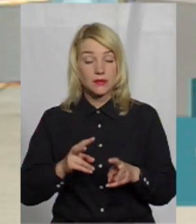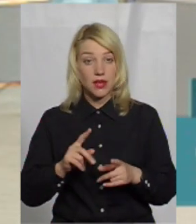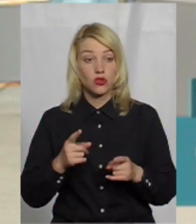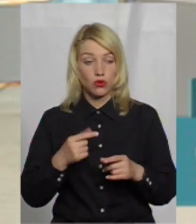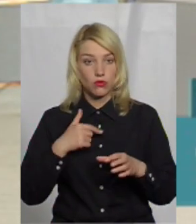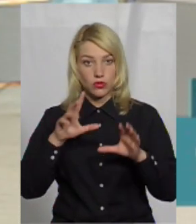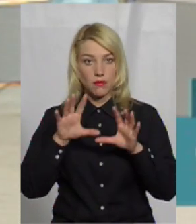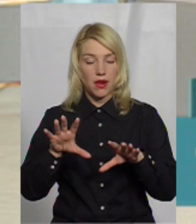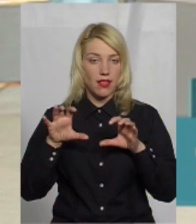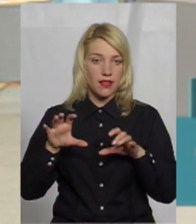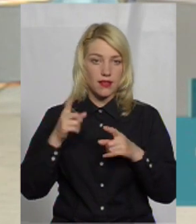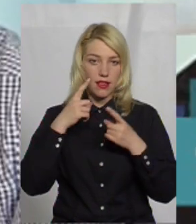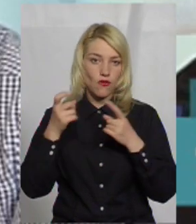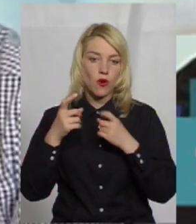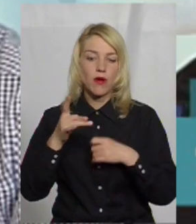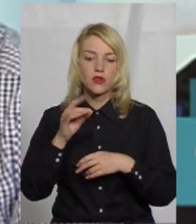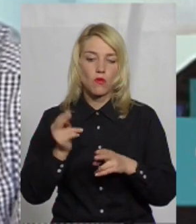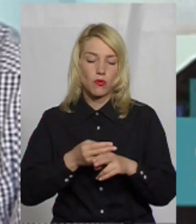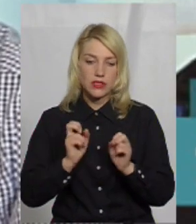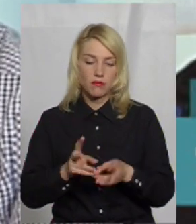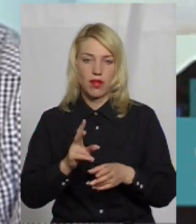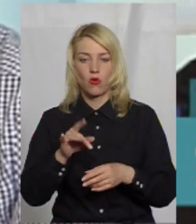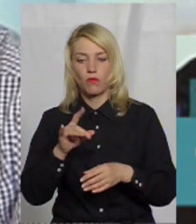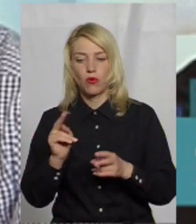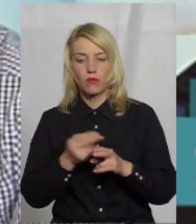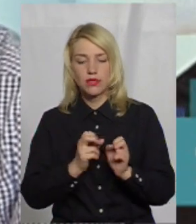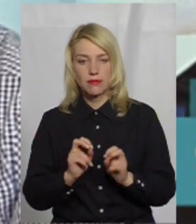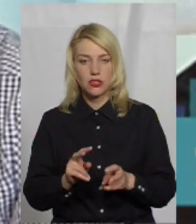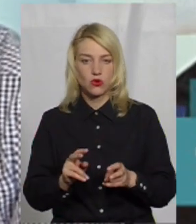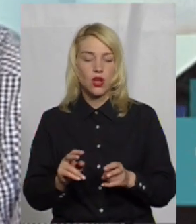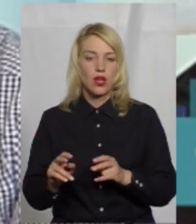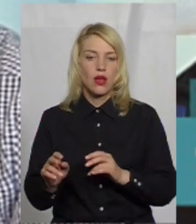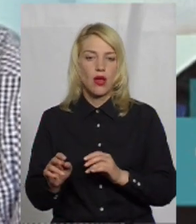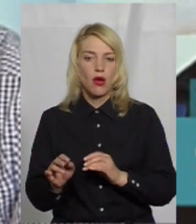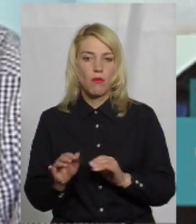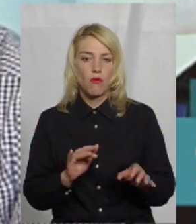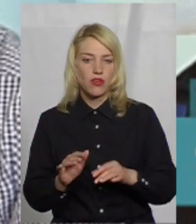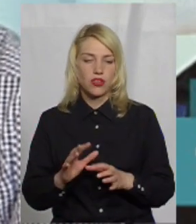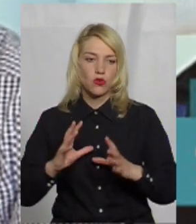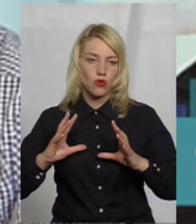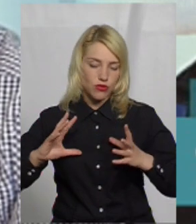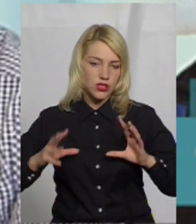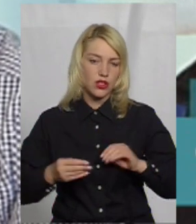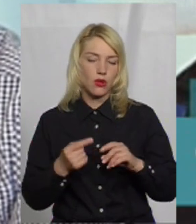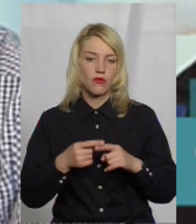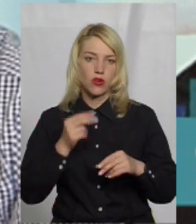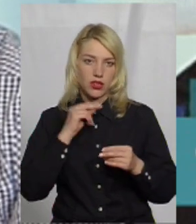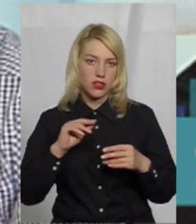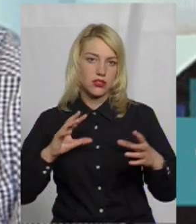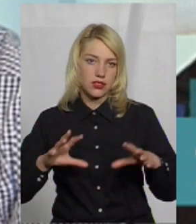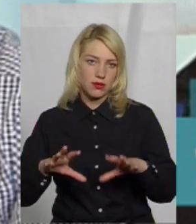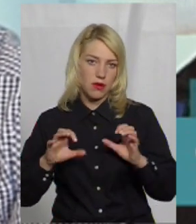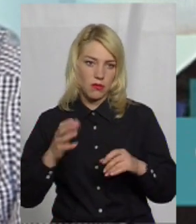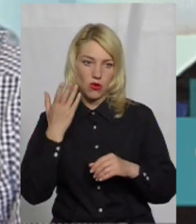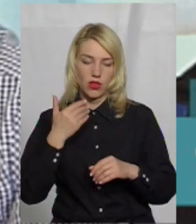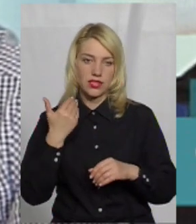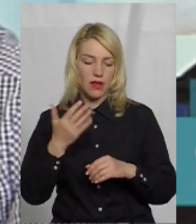сприйняття інформації про безпеку, про безпечну поведінку в цілому, воно краще сприймається, коли з вами говорять не